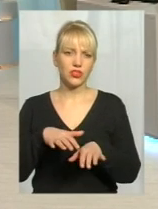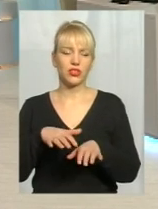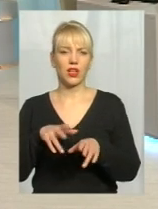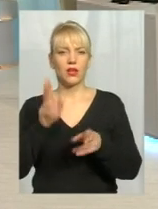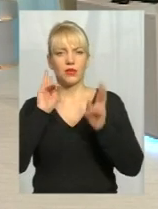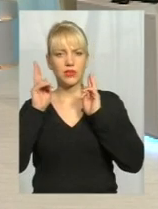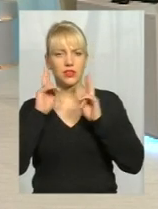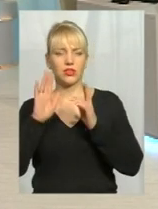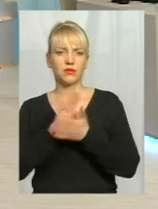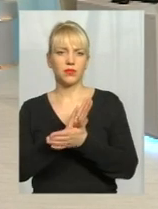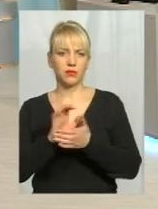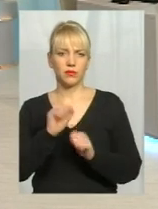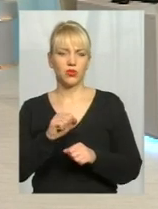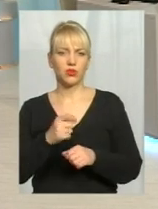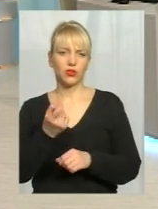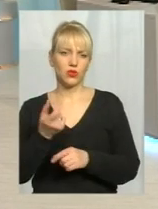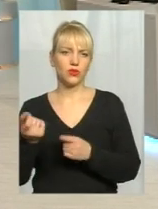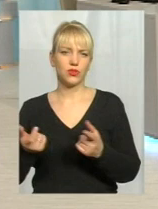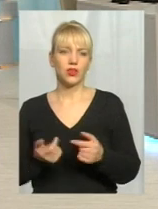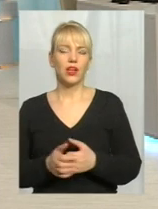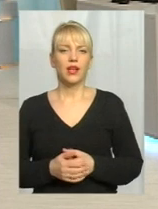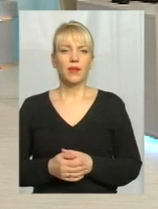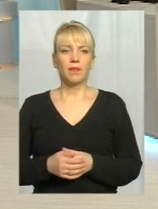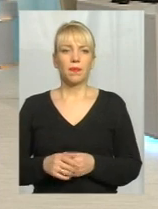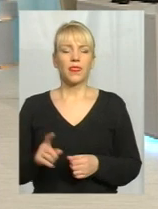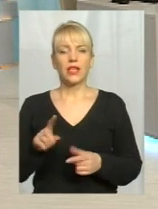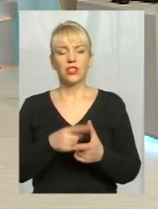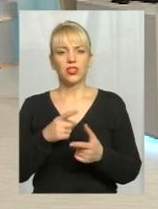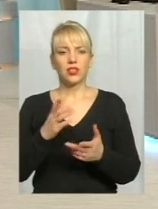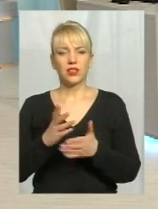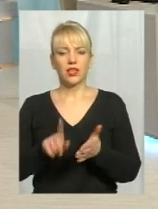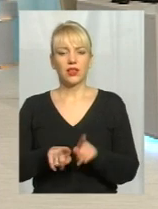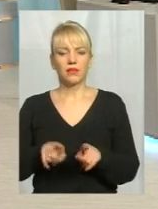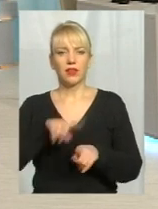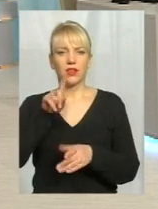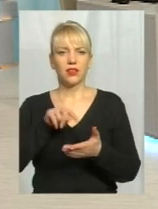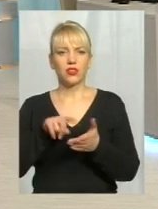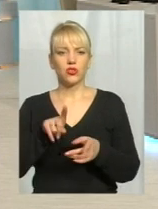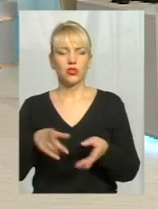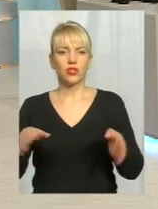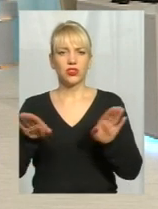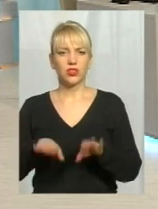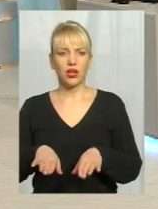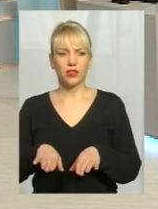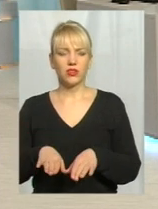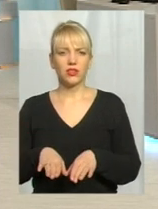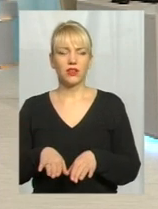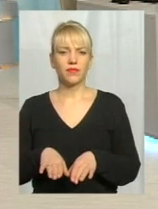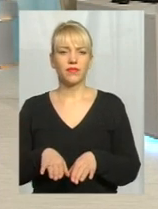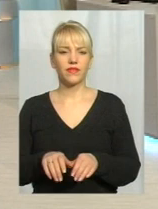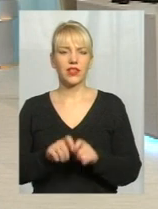А скажіть, чи є стосовно пільг питання, які все ще залишаються відкритими? Я не хочу, що і плани чути.